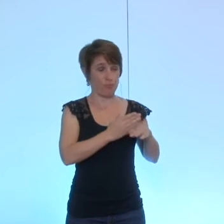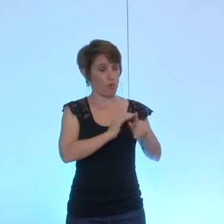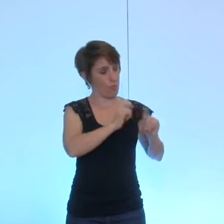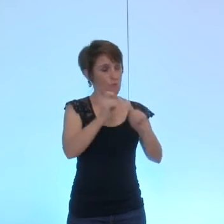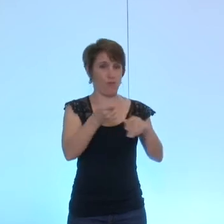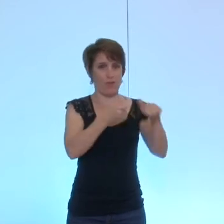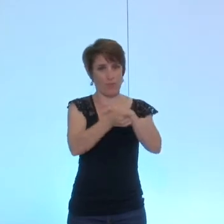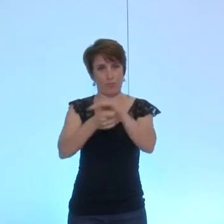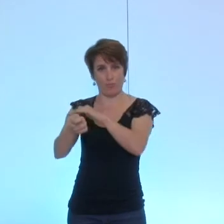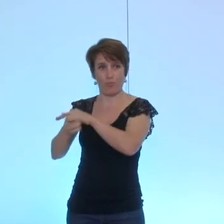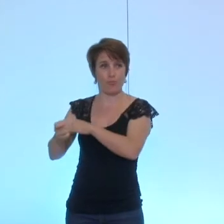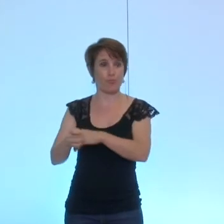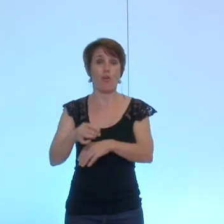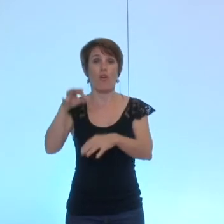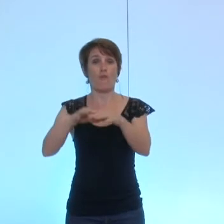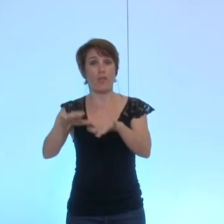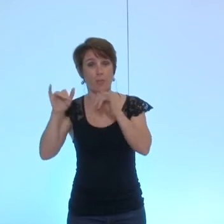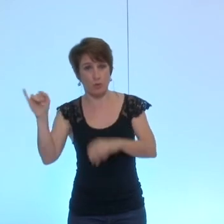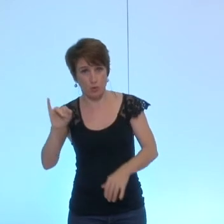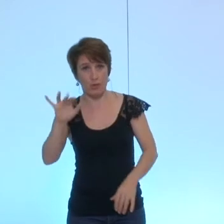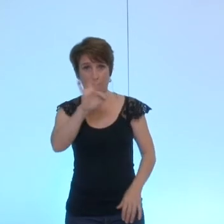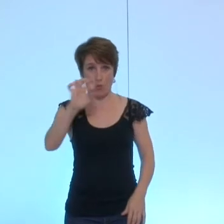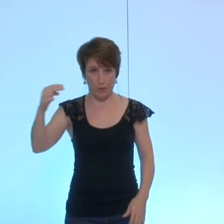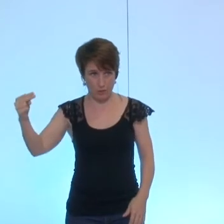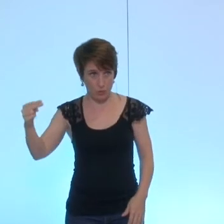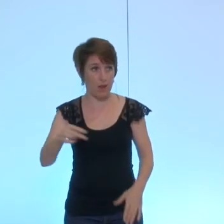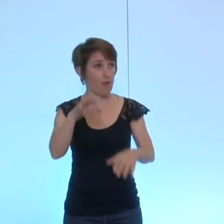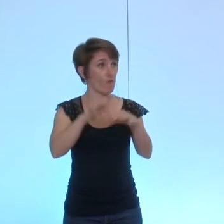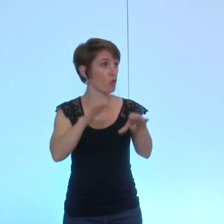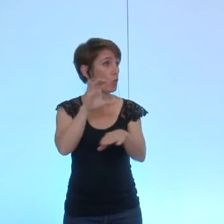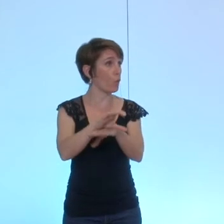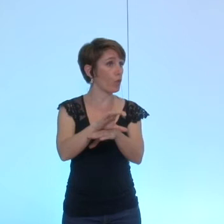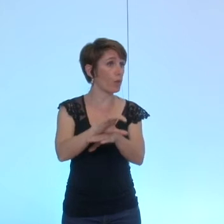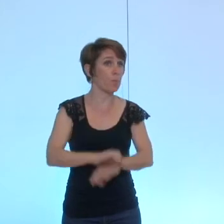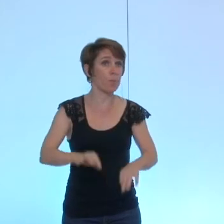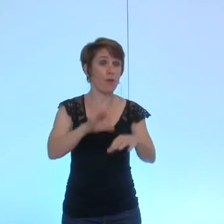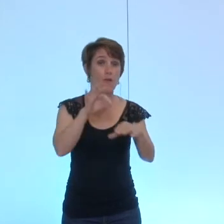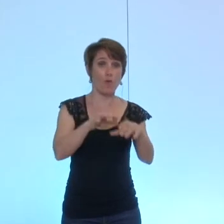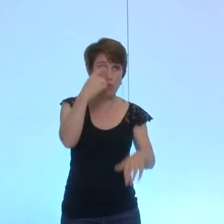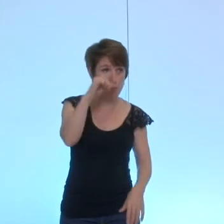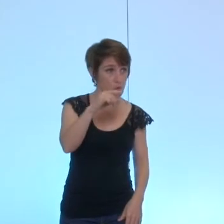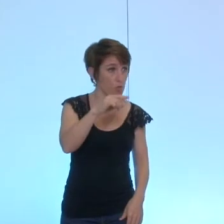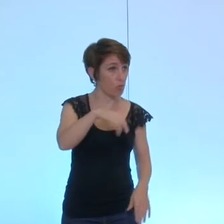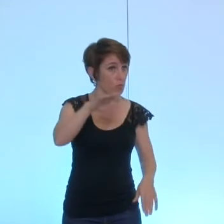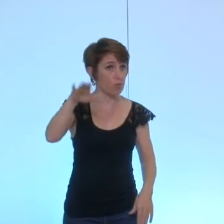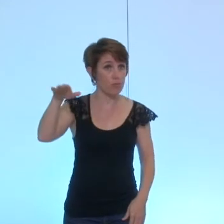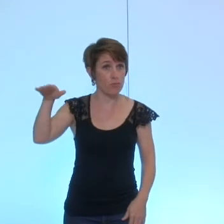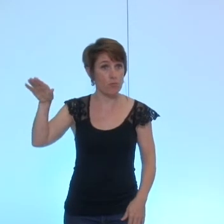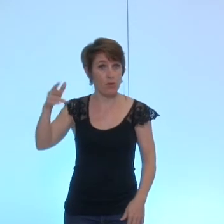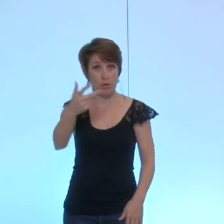des abstentions abstention du Front National des votes contre non des votes pour